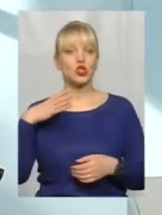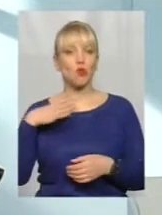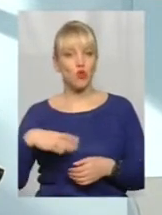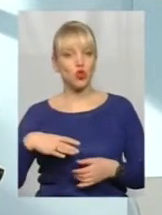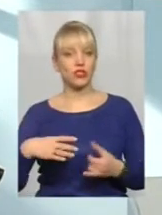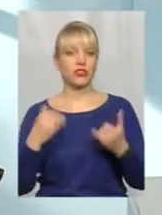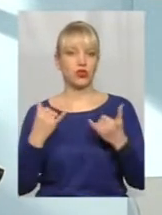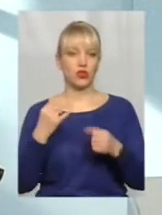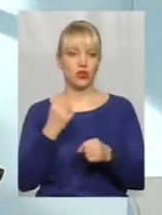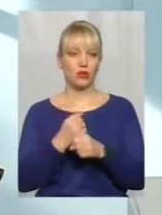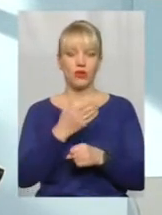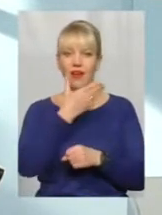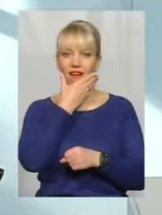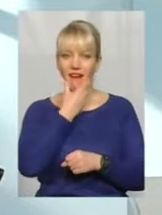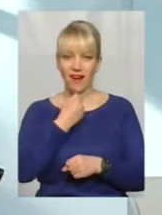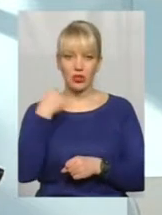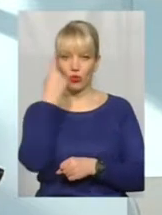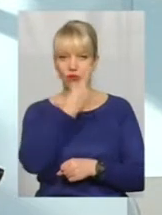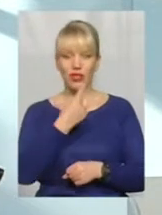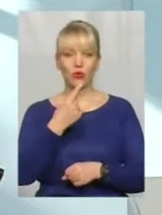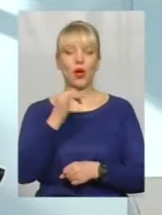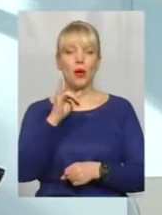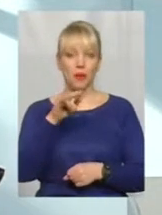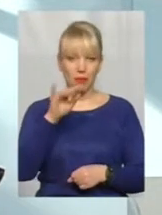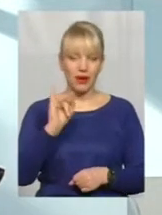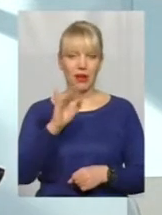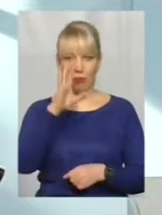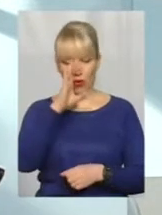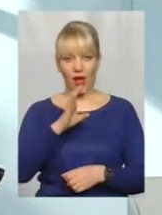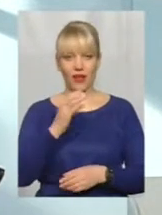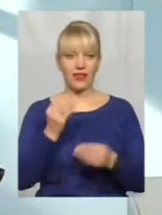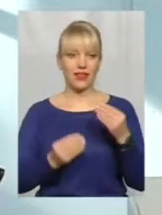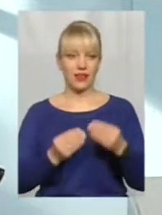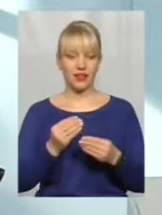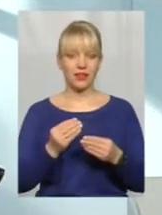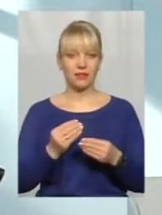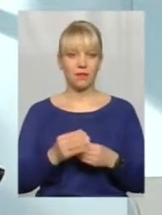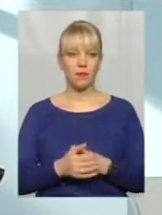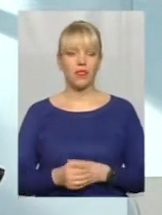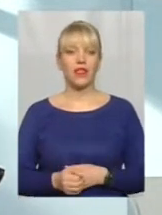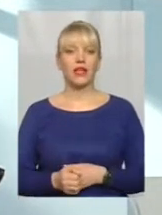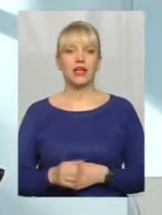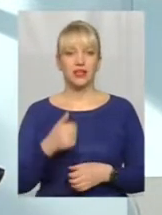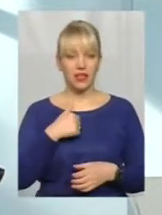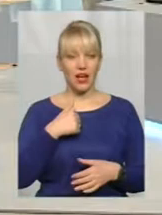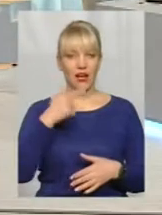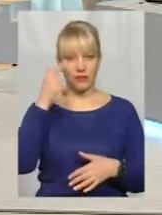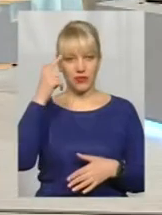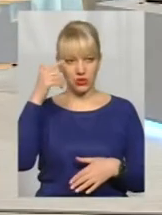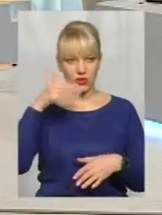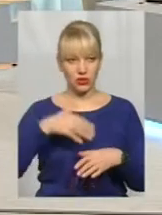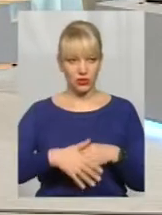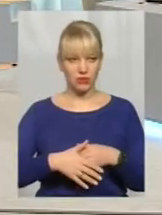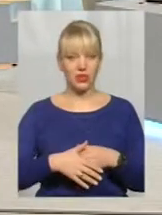сьогодні робити гарну міну при поганій грі і згоджуватися дипломатичний варіант. гарну міну при